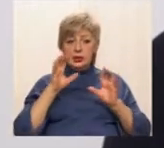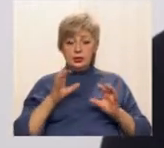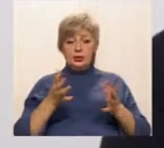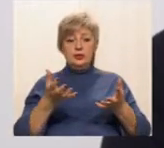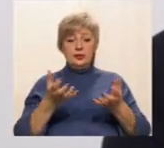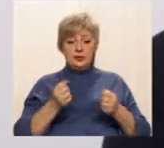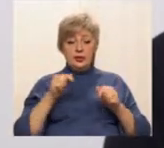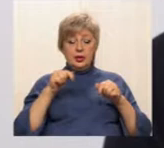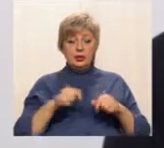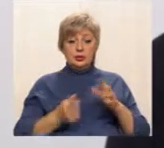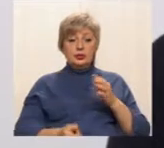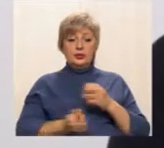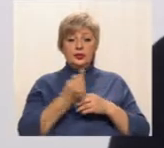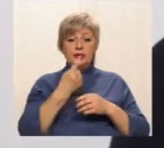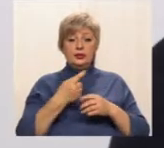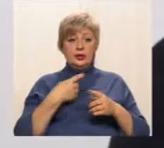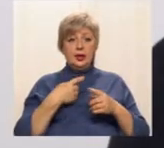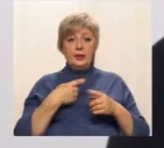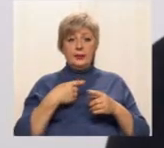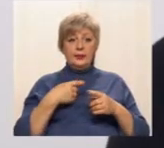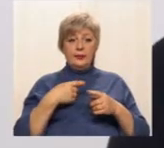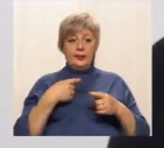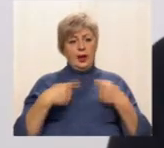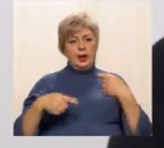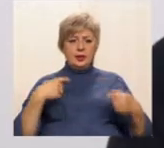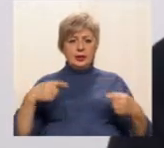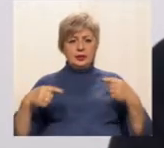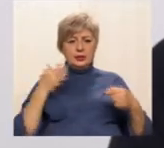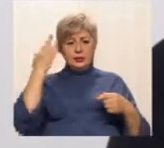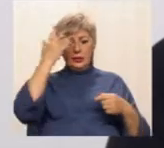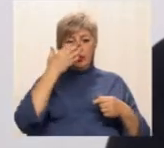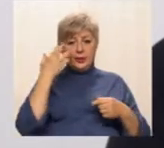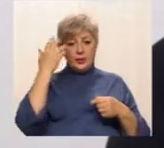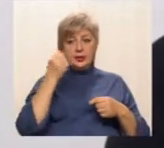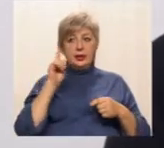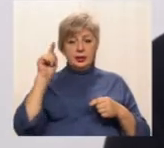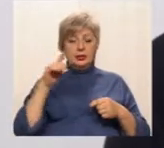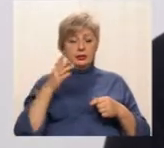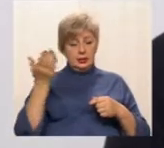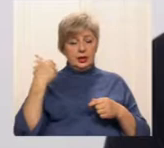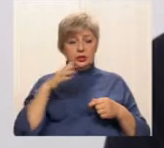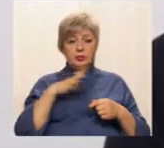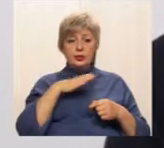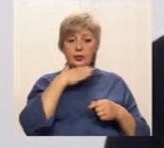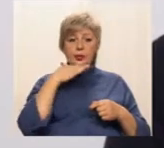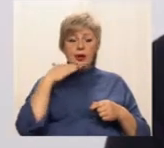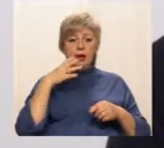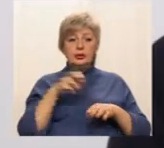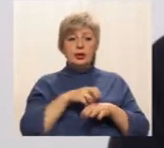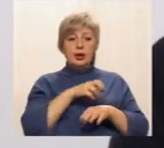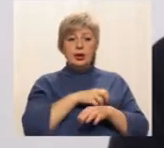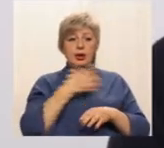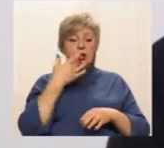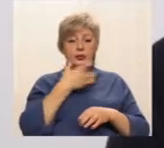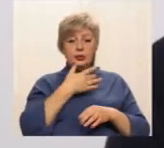Тут виникли певні розбіжності, тому що тодішній Верховній Раді ще присутні було багато комуністів, які пам'ятали часи, коли за